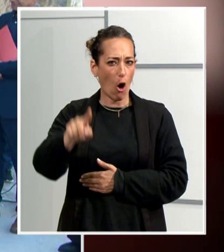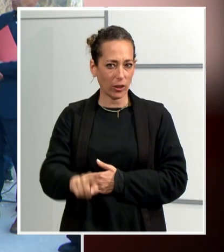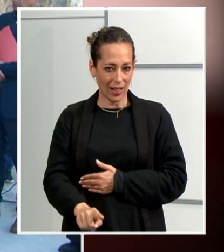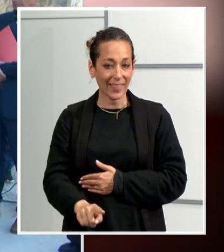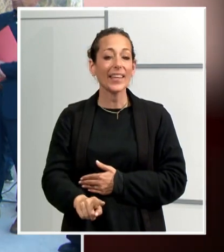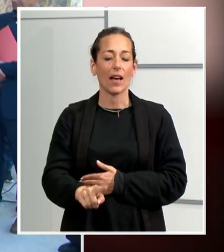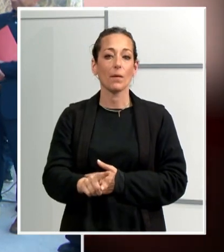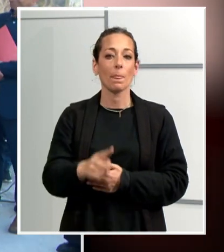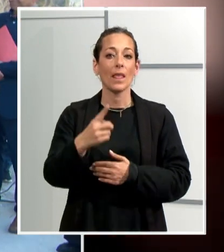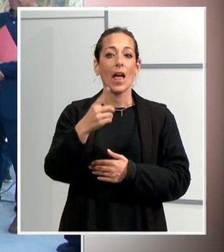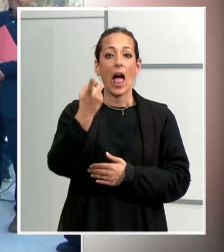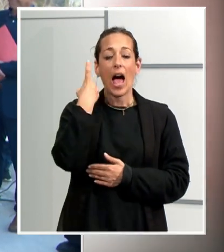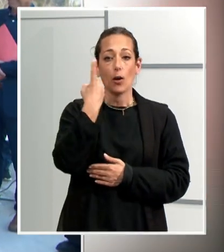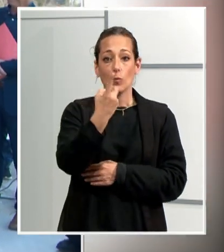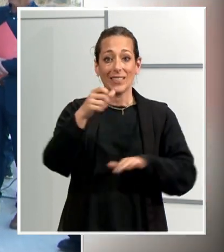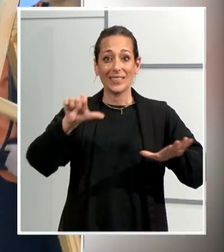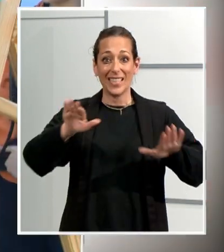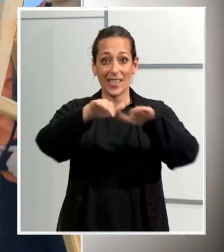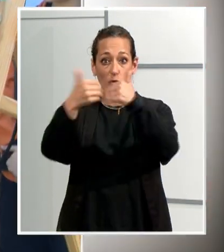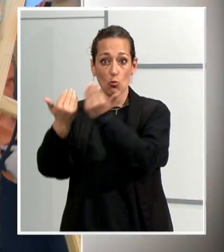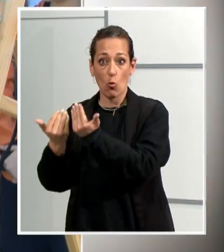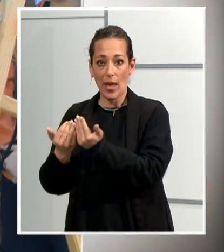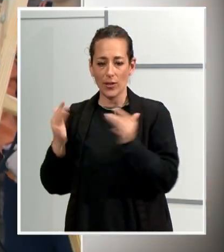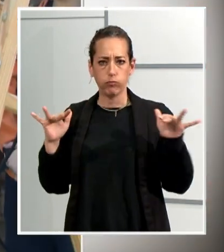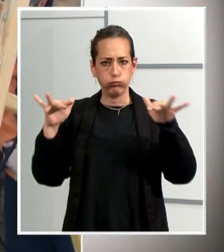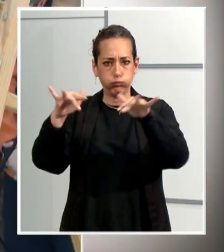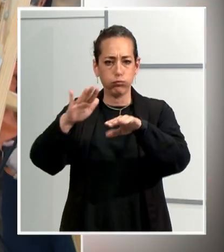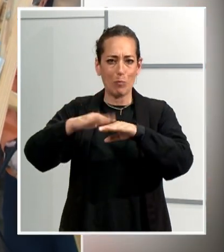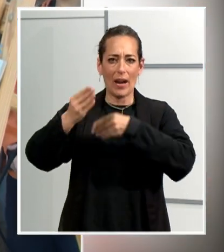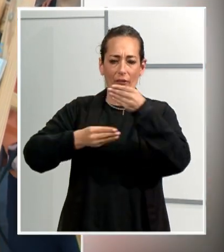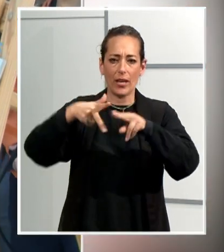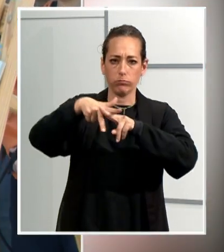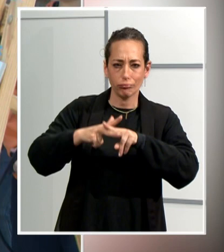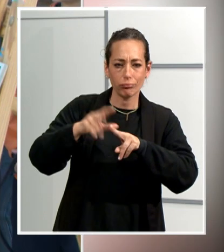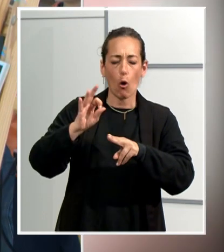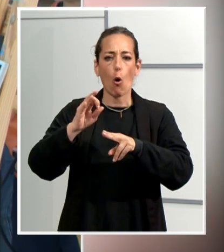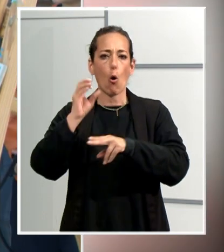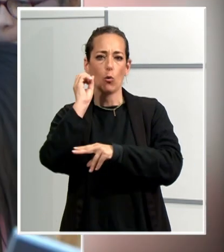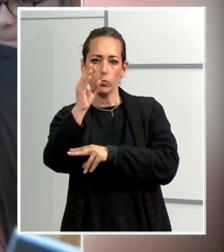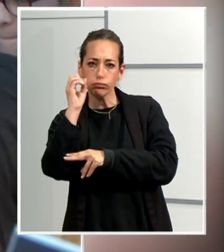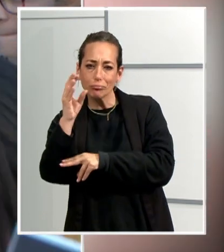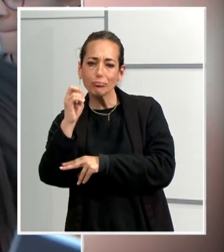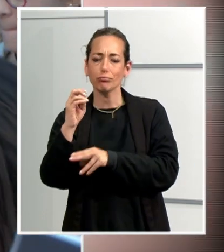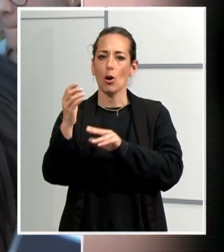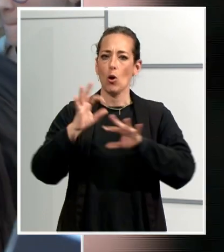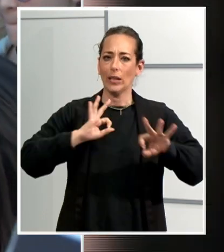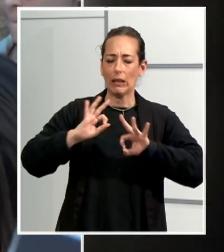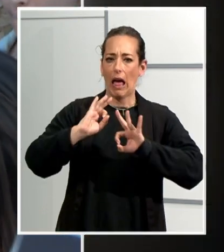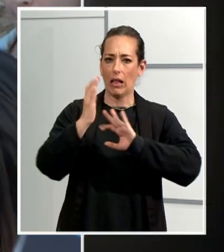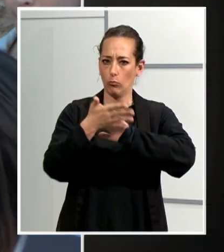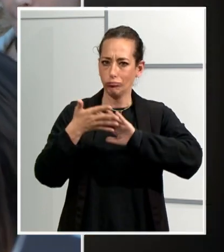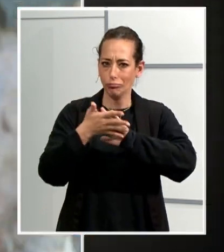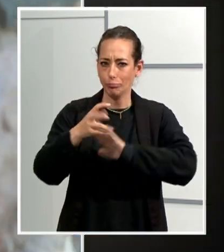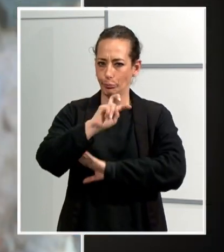16 escoles es faran en el conjunt monumental diversos tallers, visites comentades o teatralitzades i actuacions de cultura